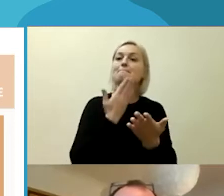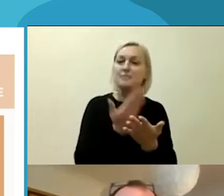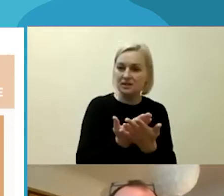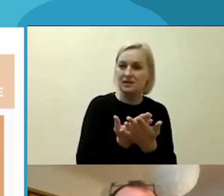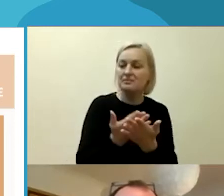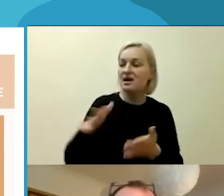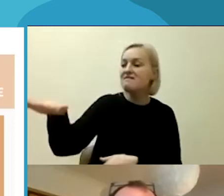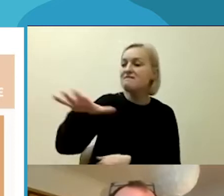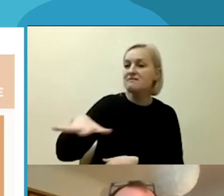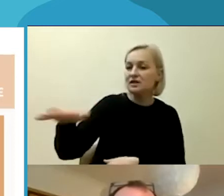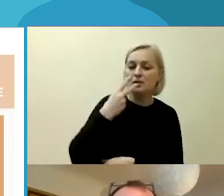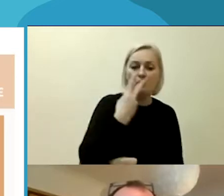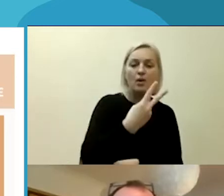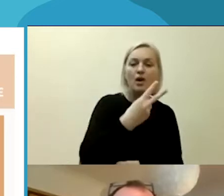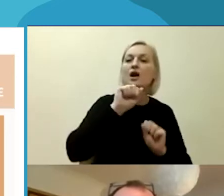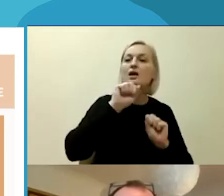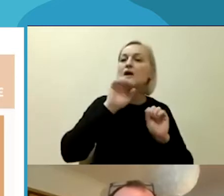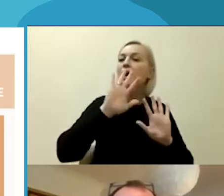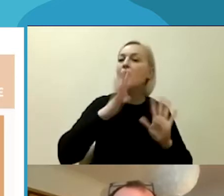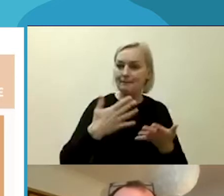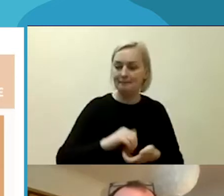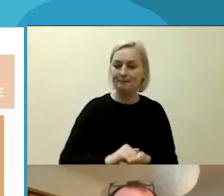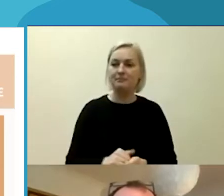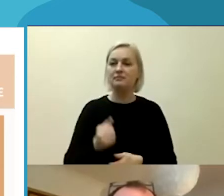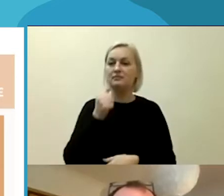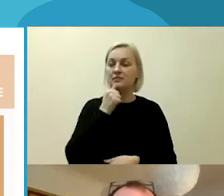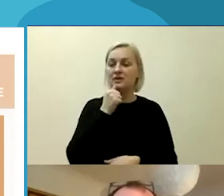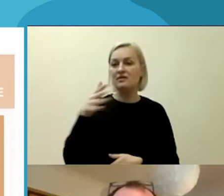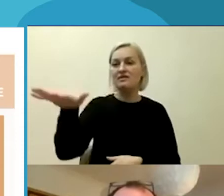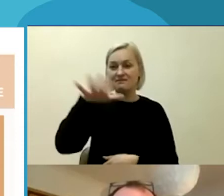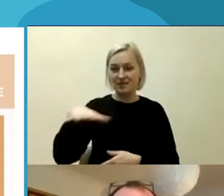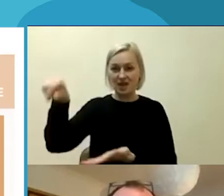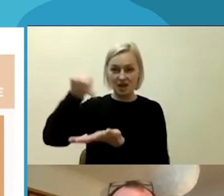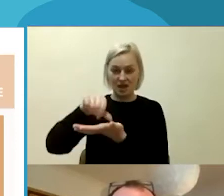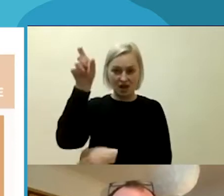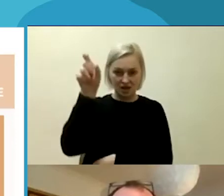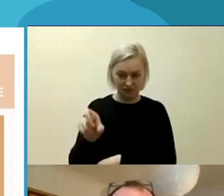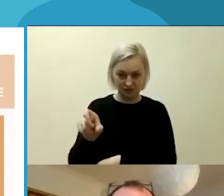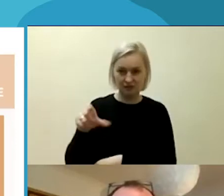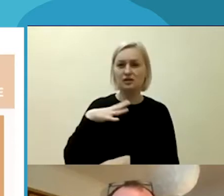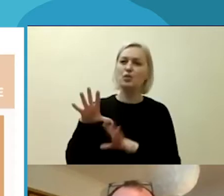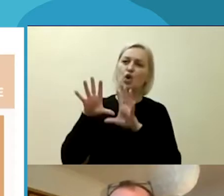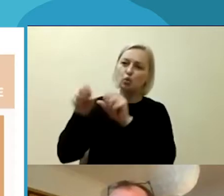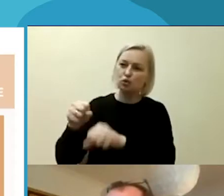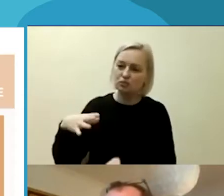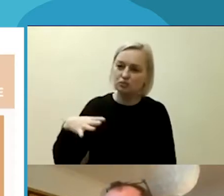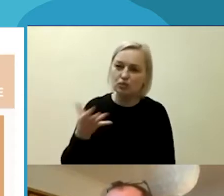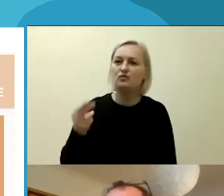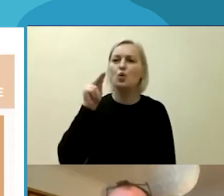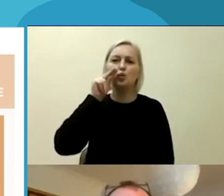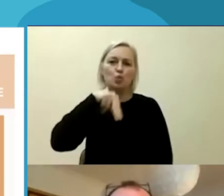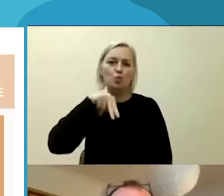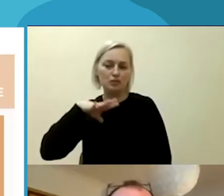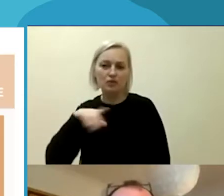Jeigu visuomenė, visuomenės stovas patarė išpolį ar pamato tokį